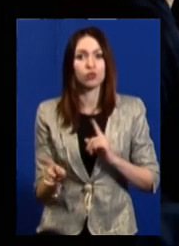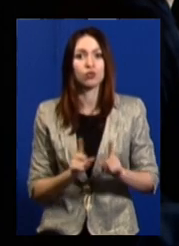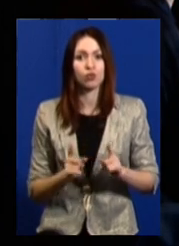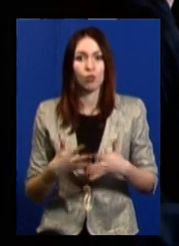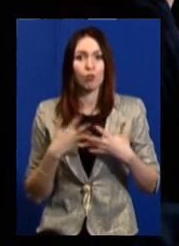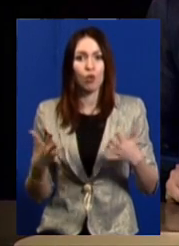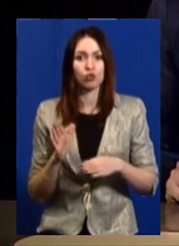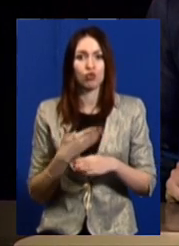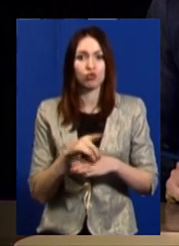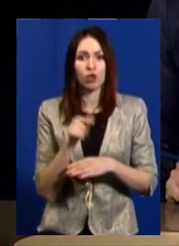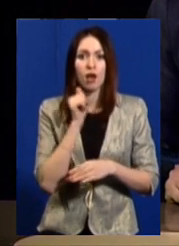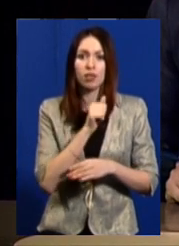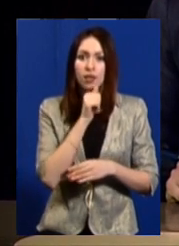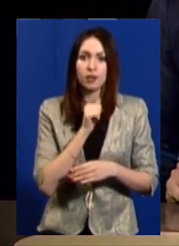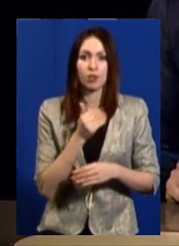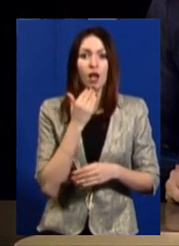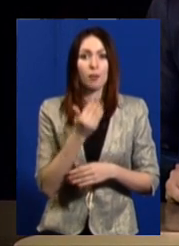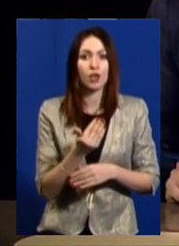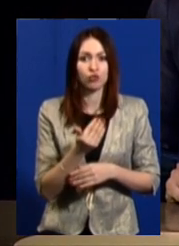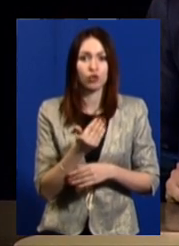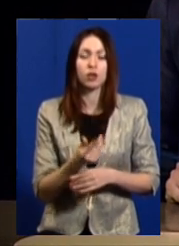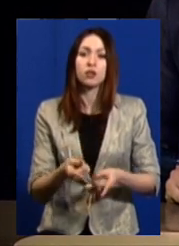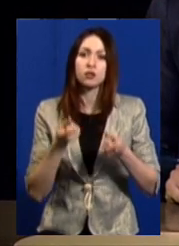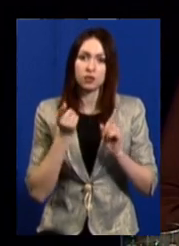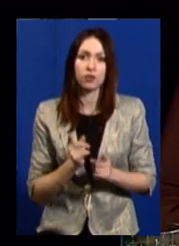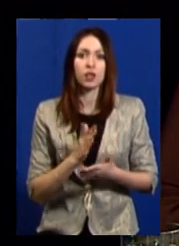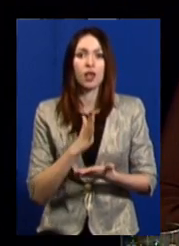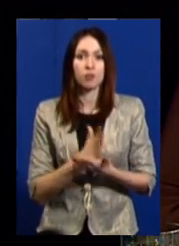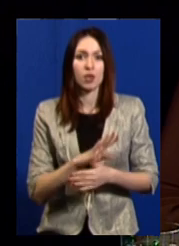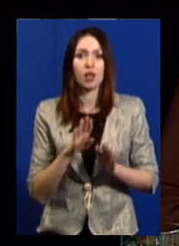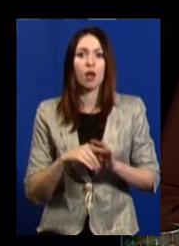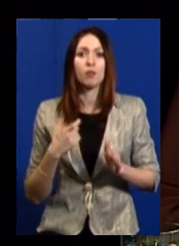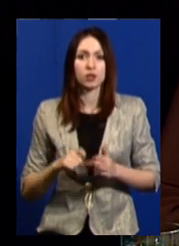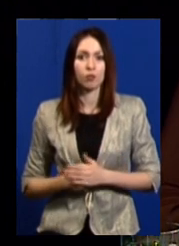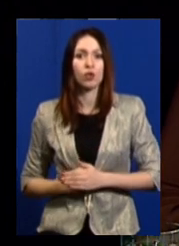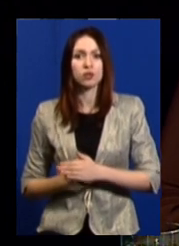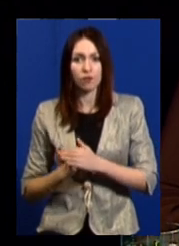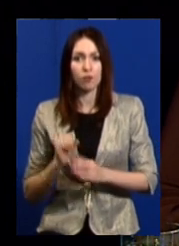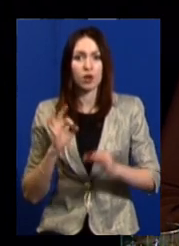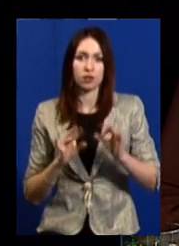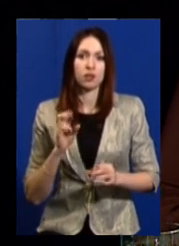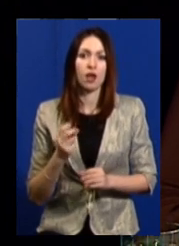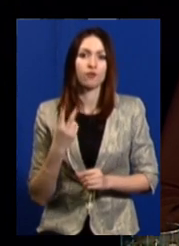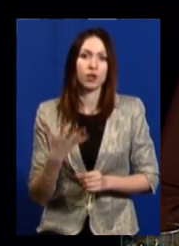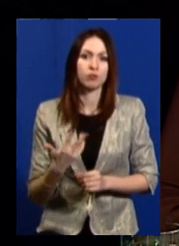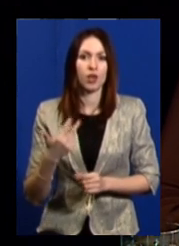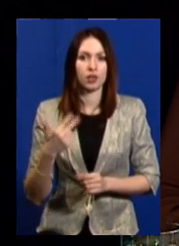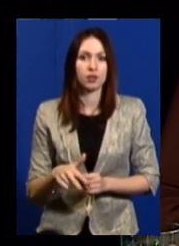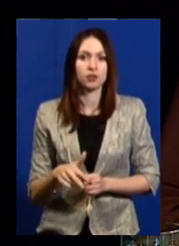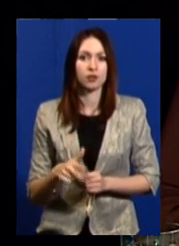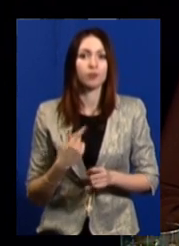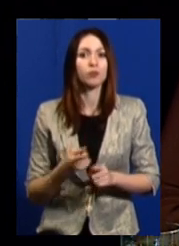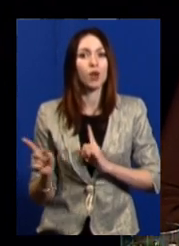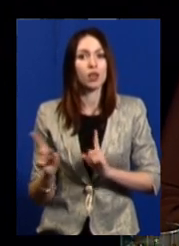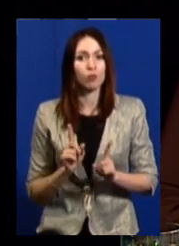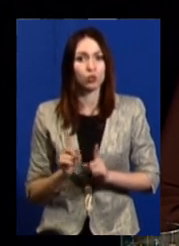більша частина анонімних звернень дійсно мала під собою підґрунтя відсотків на 25-30. Тому